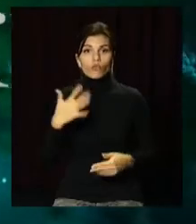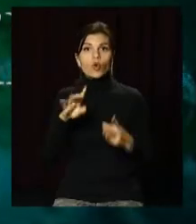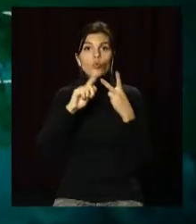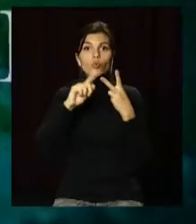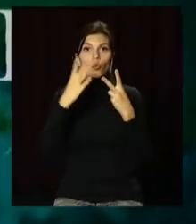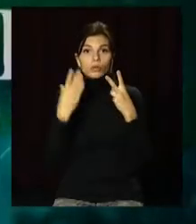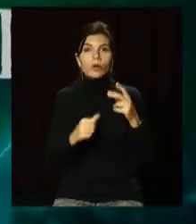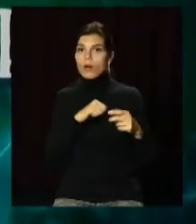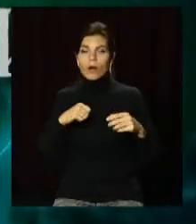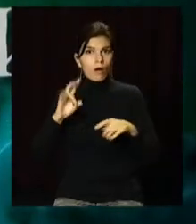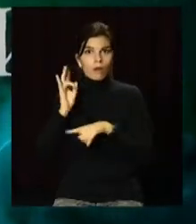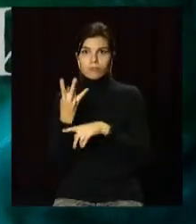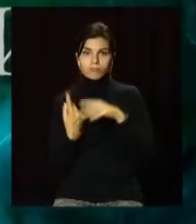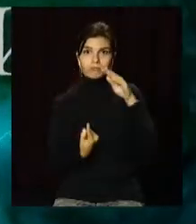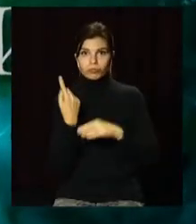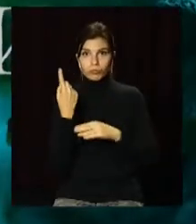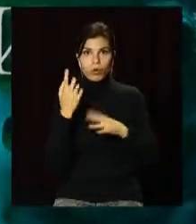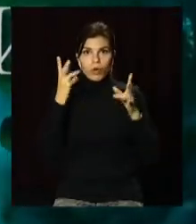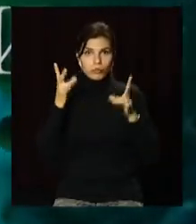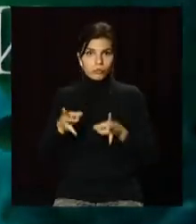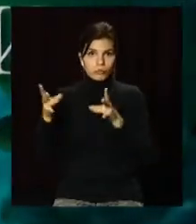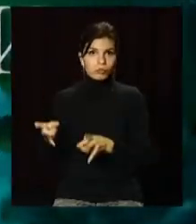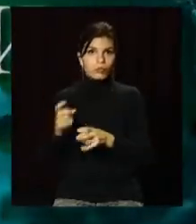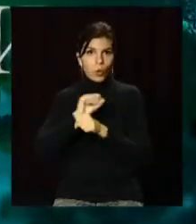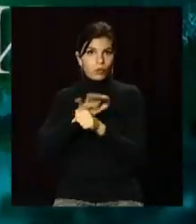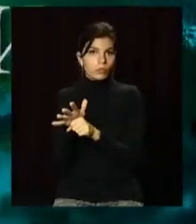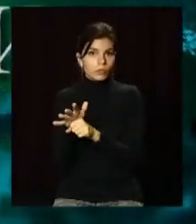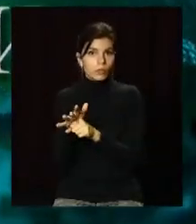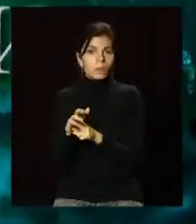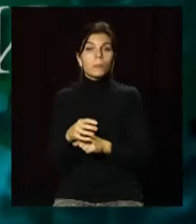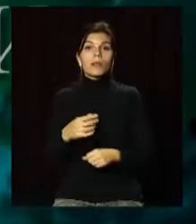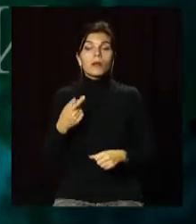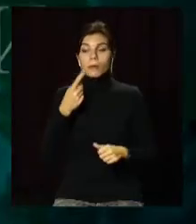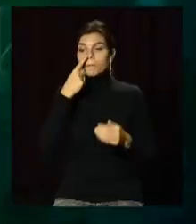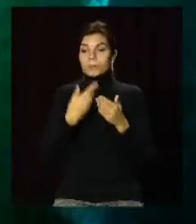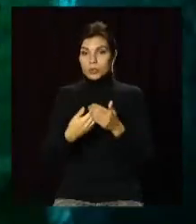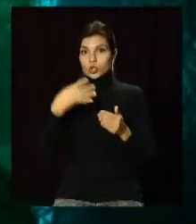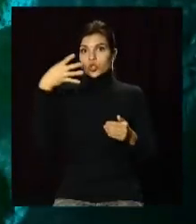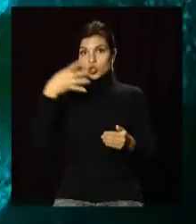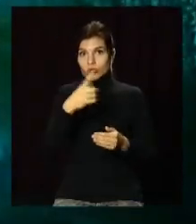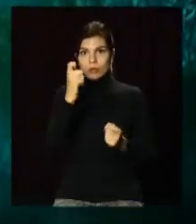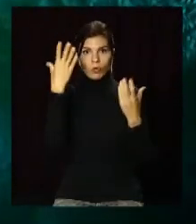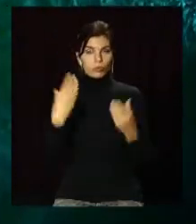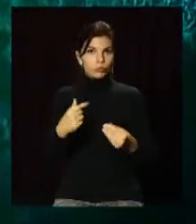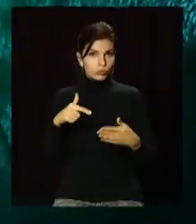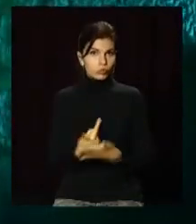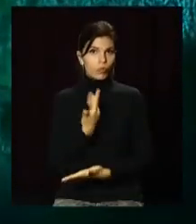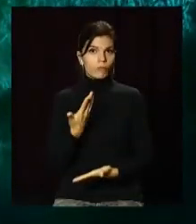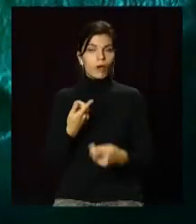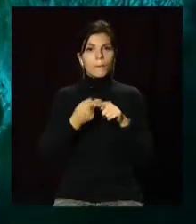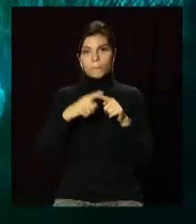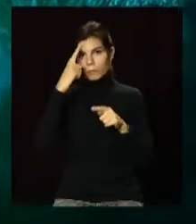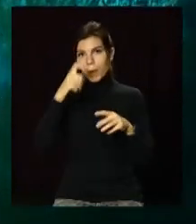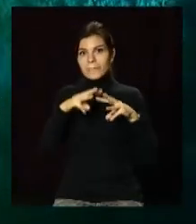поспіль антирекорд за кількістю нових випадків зараження ковід-19. Знову понад 4 тисячі за добу. Про це повідомляє